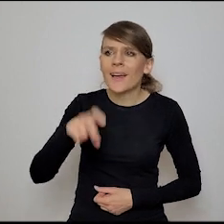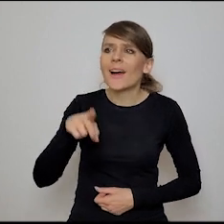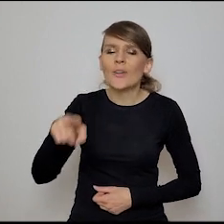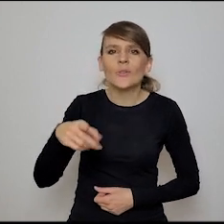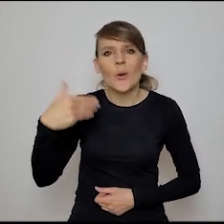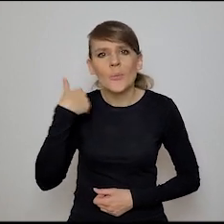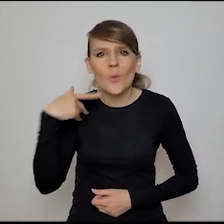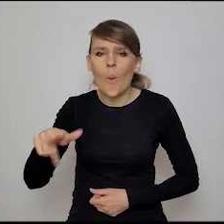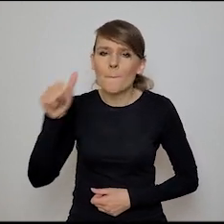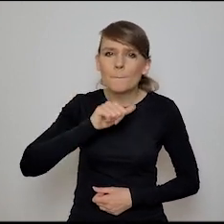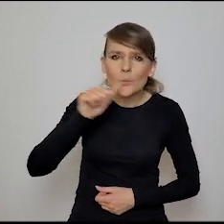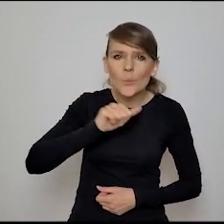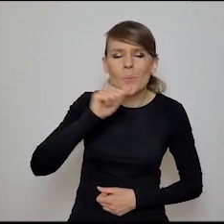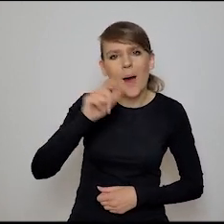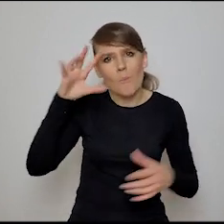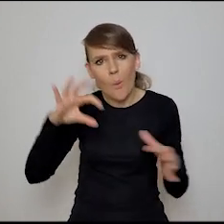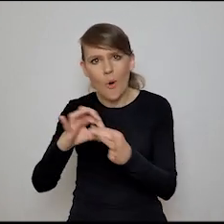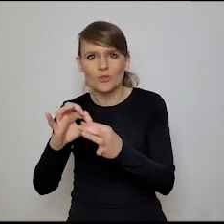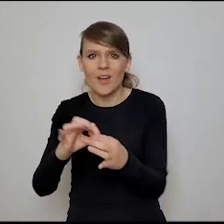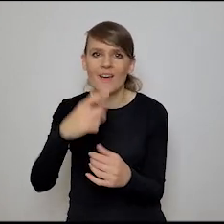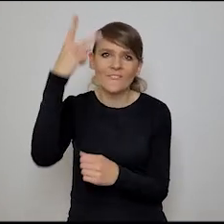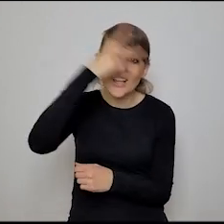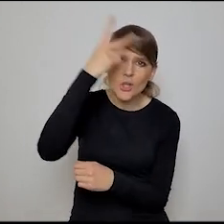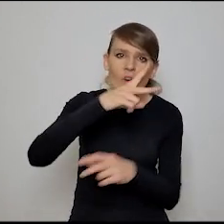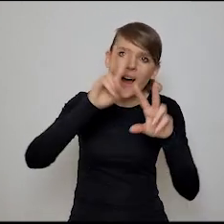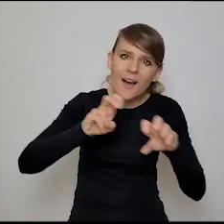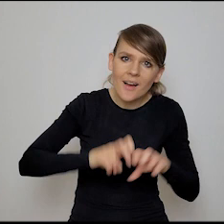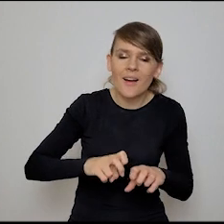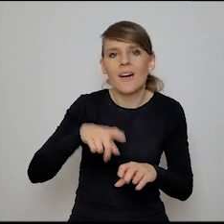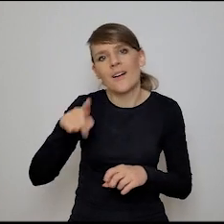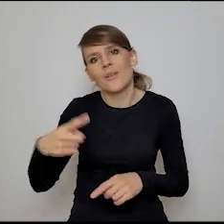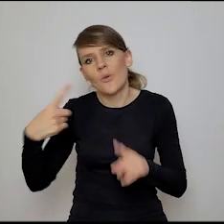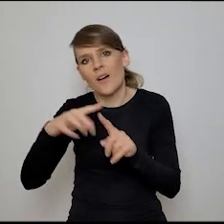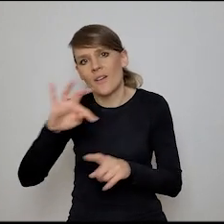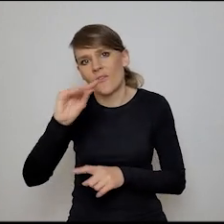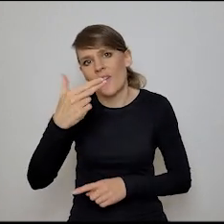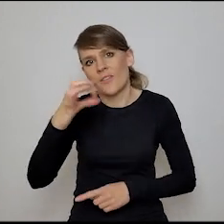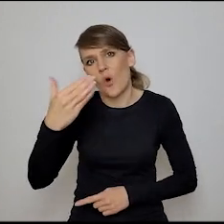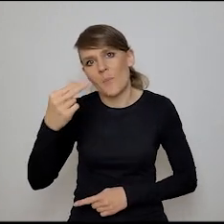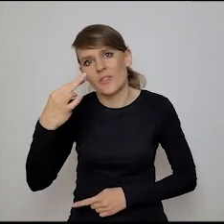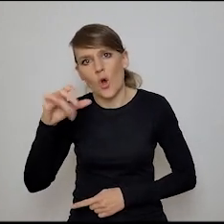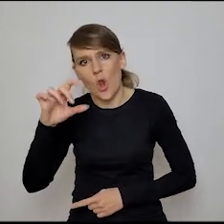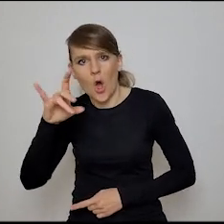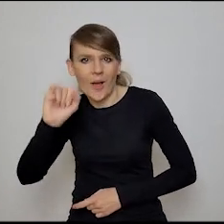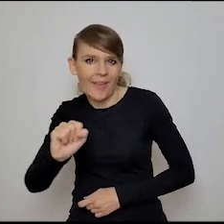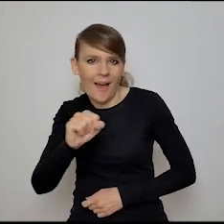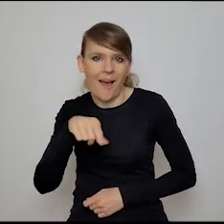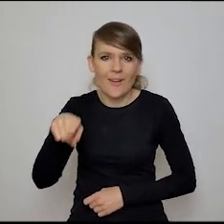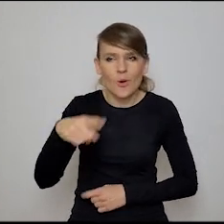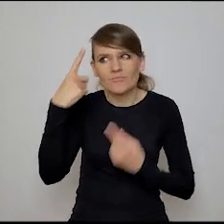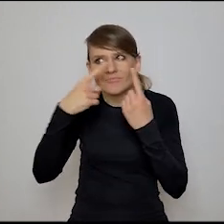fenomenologiczny, taka próba gdzieś tam połączenia, wiesz, trochę filozofii analitycznej z fenomenologią, takim trochę